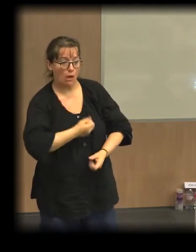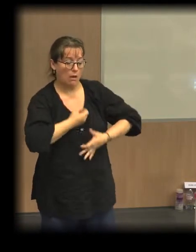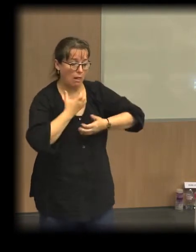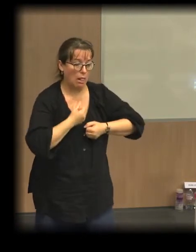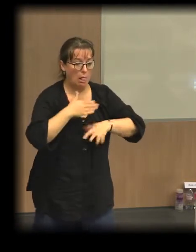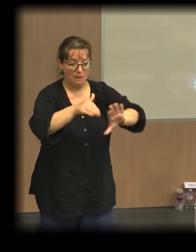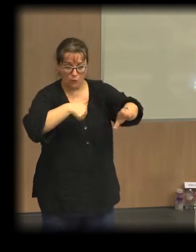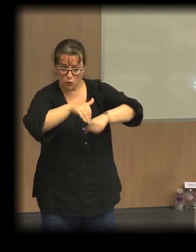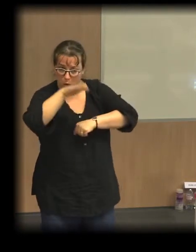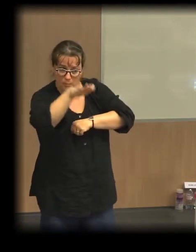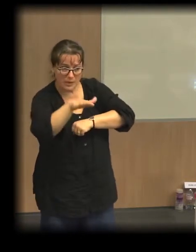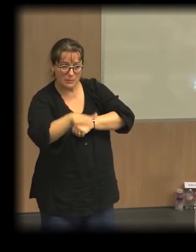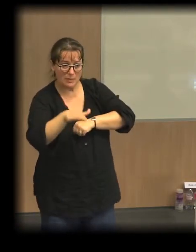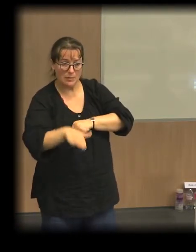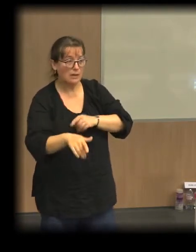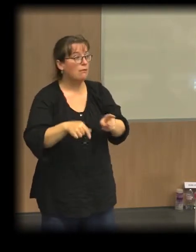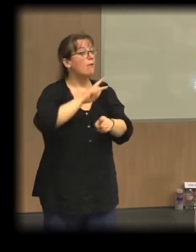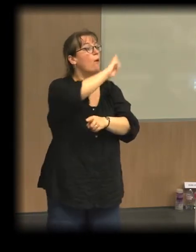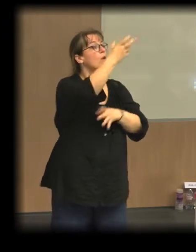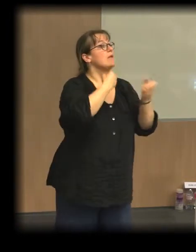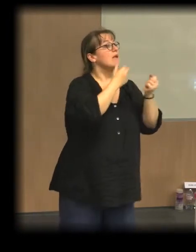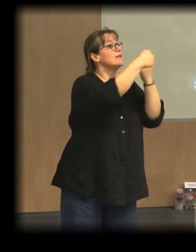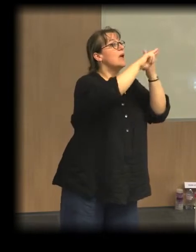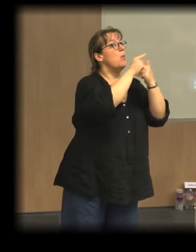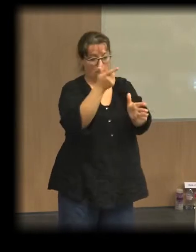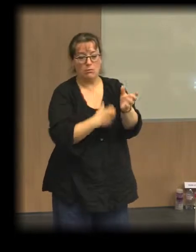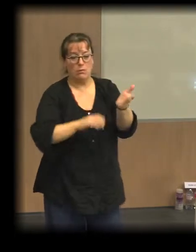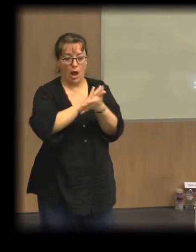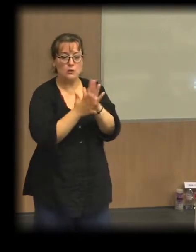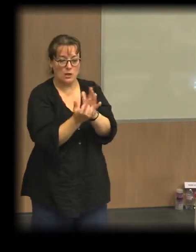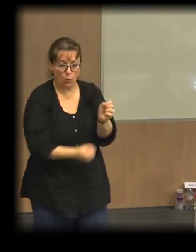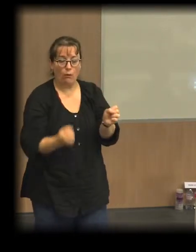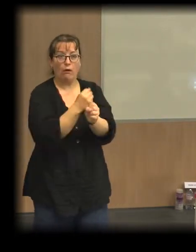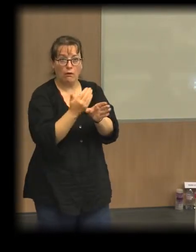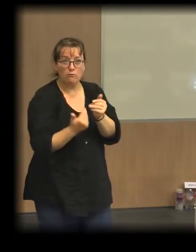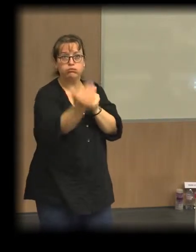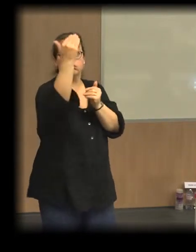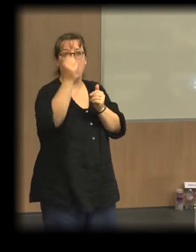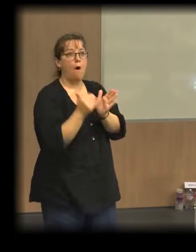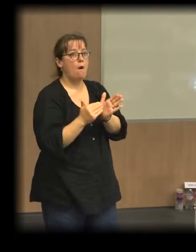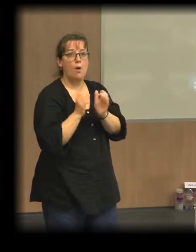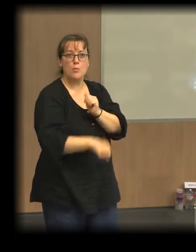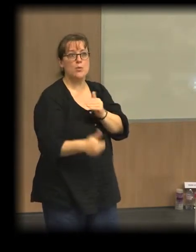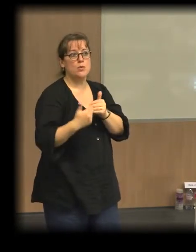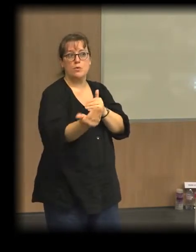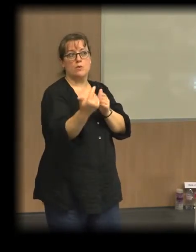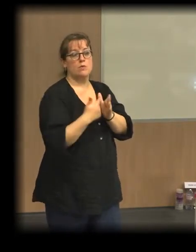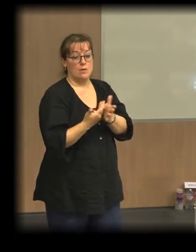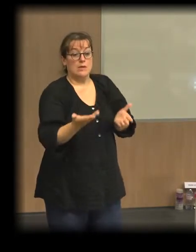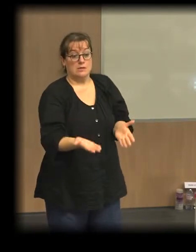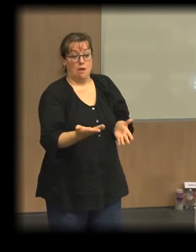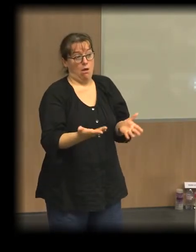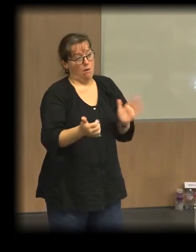dans d'autres entreprises privées ou publiques que l'économie sociale et solidaire, que les associations de demain pourront asseoir